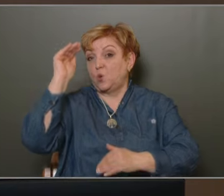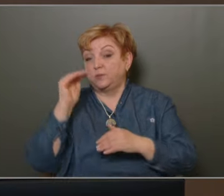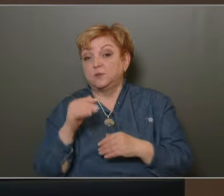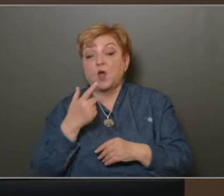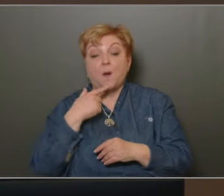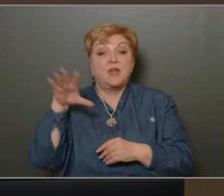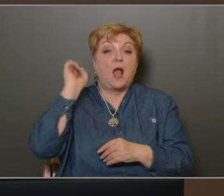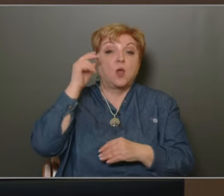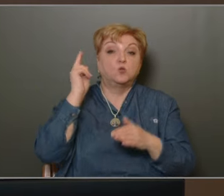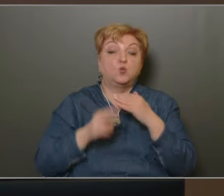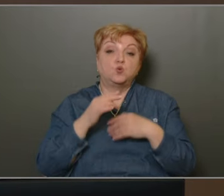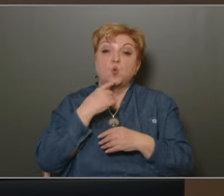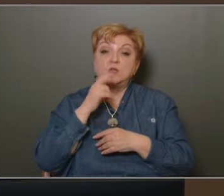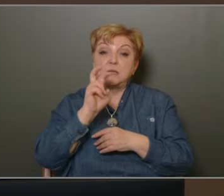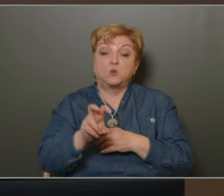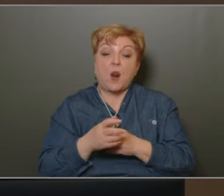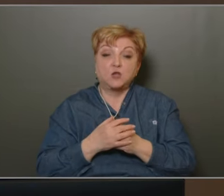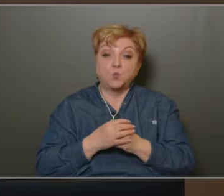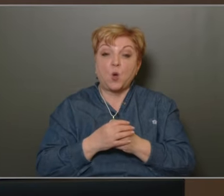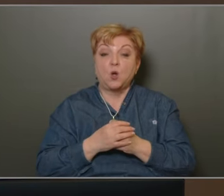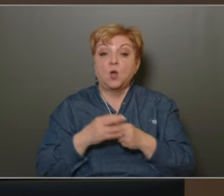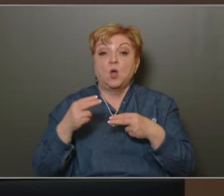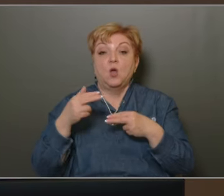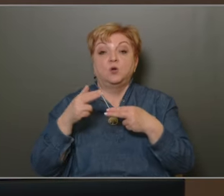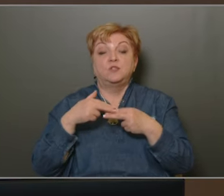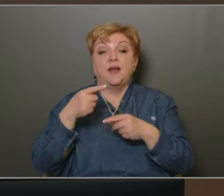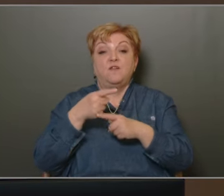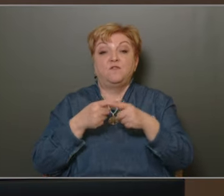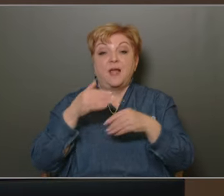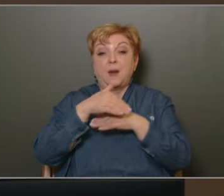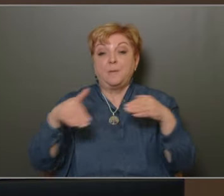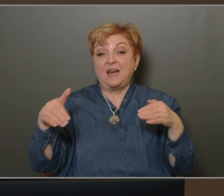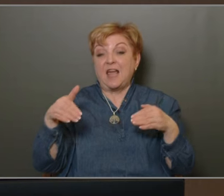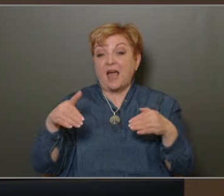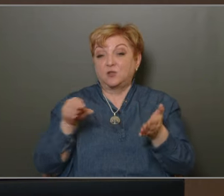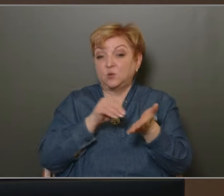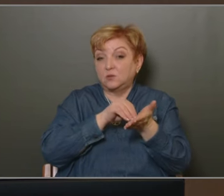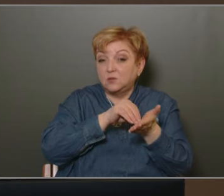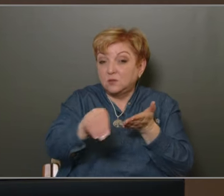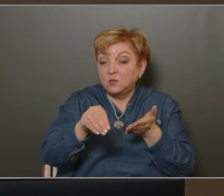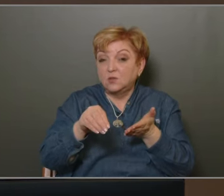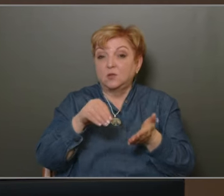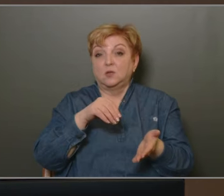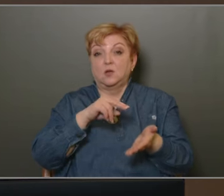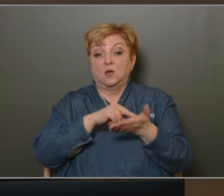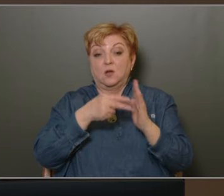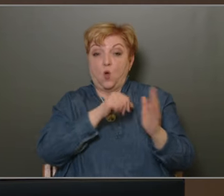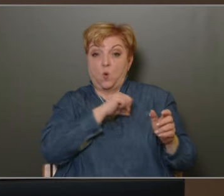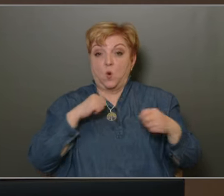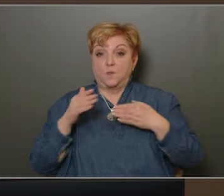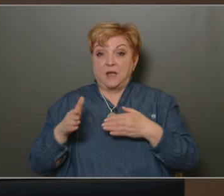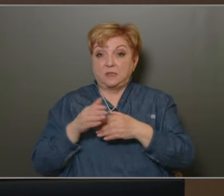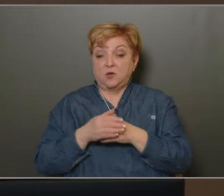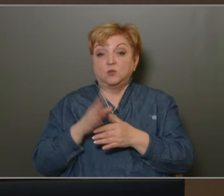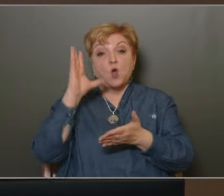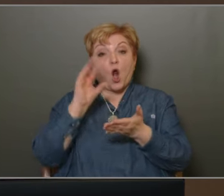És hát ami elhangzott itt az utolsó hozzászólásban, hogy közel fél milliárd forintot fordít a kerületi önkormányzat is arra,